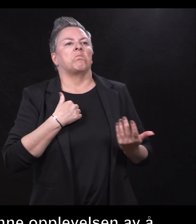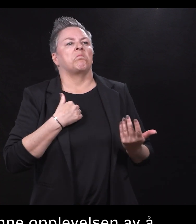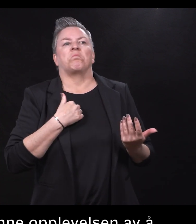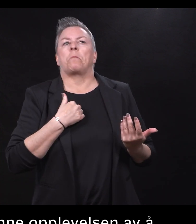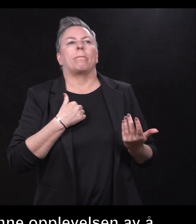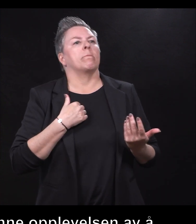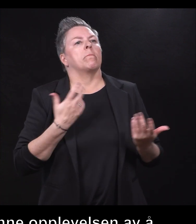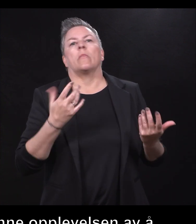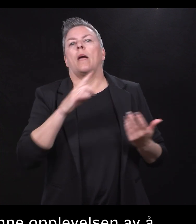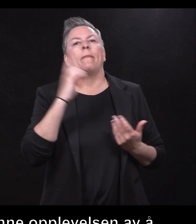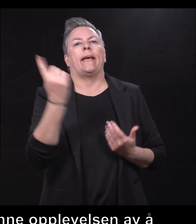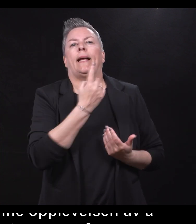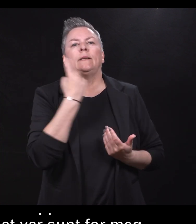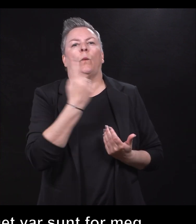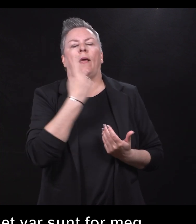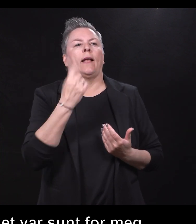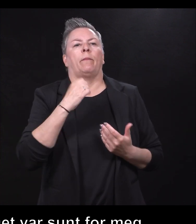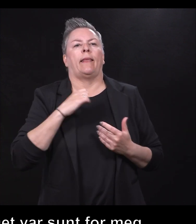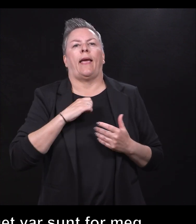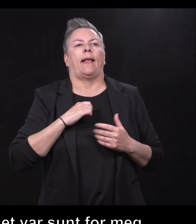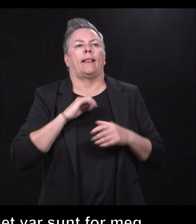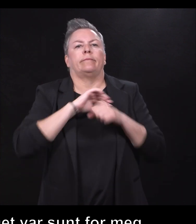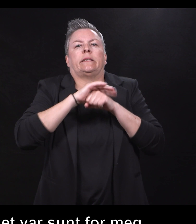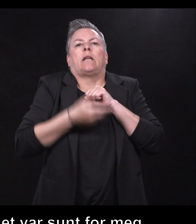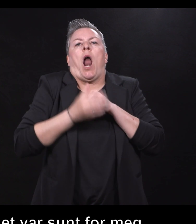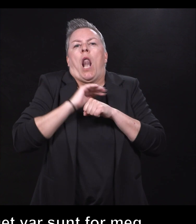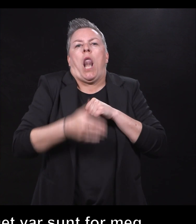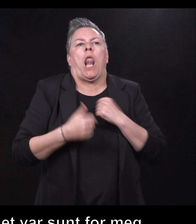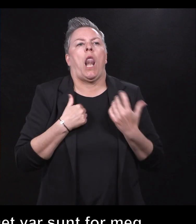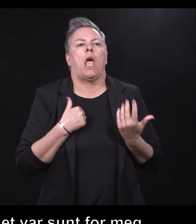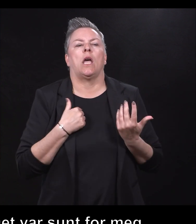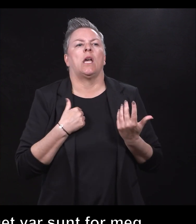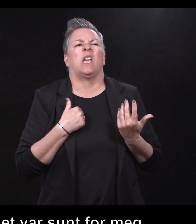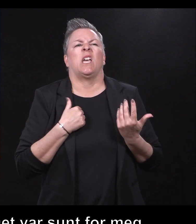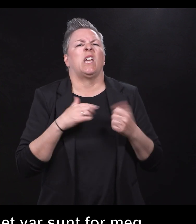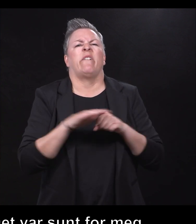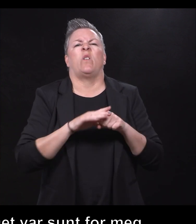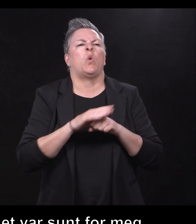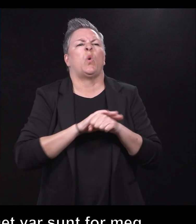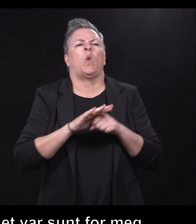isolert i mitt eget skall, og egentlig ikke følt på noe særlig.